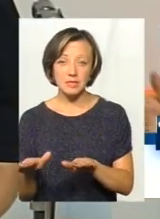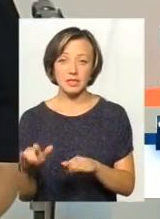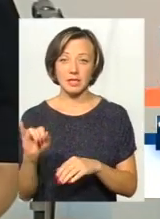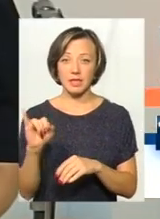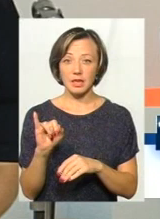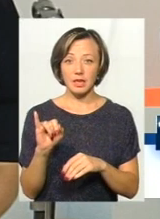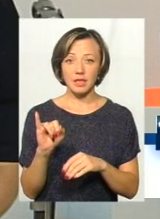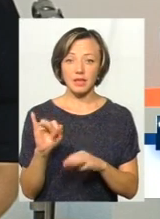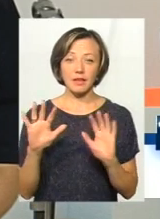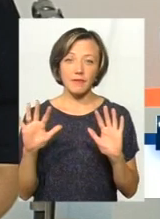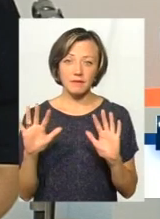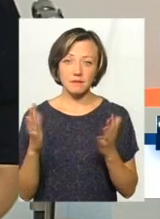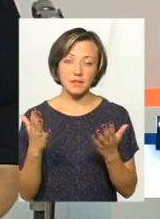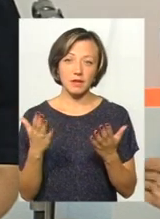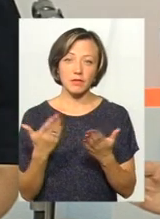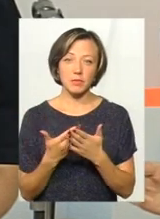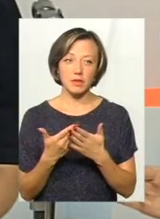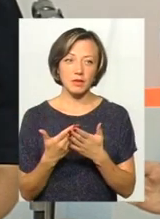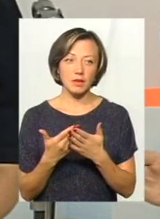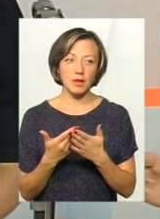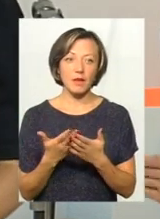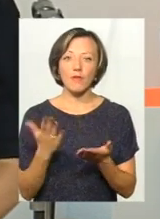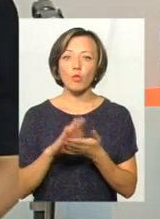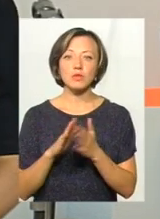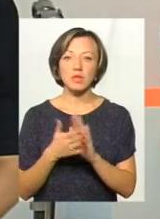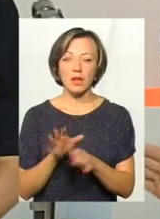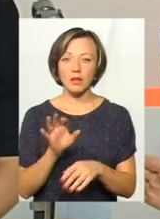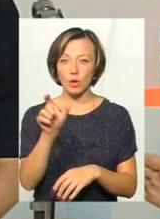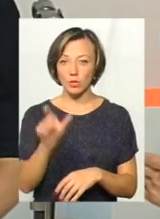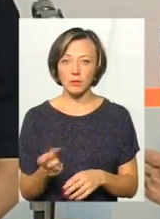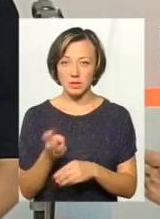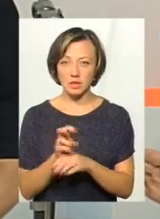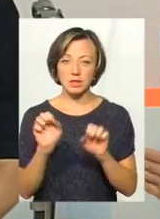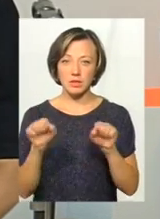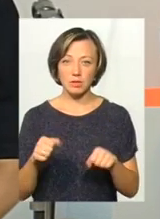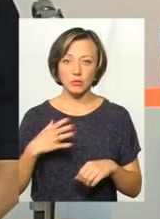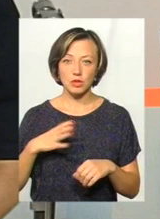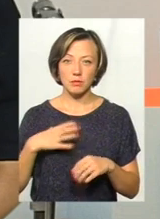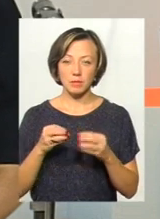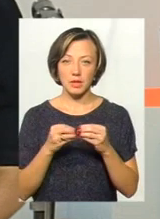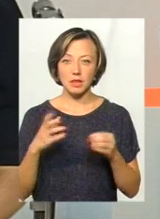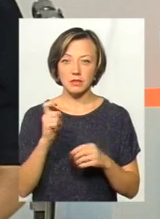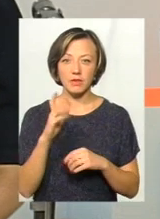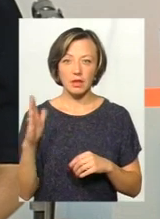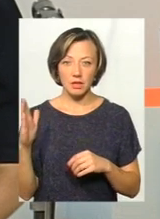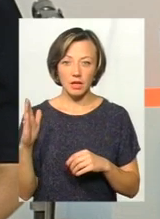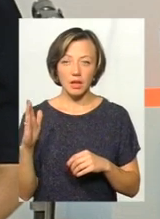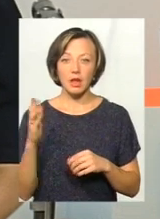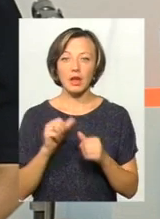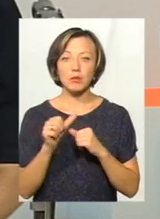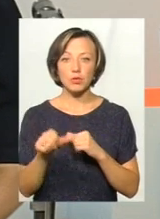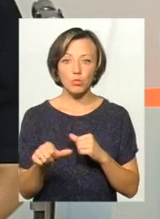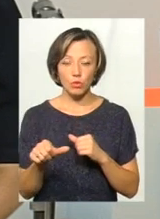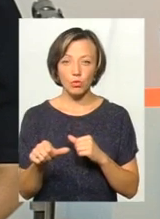думаю, в якому стані б пацієнт не прийшов, він здатний буде почекати 15 хвилин. Крім того,